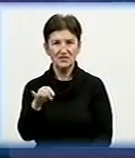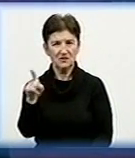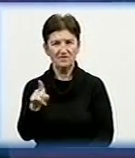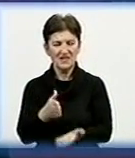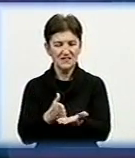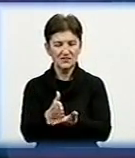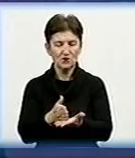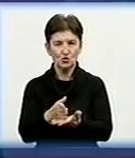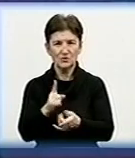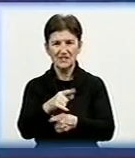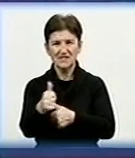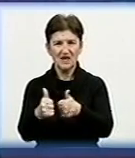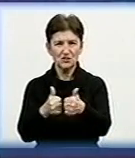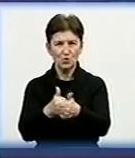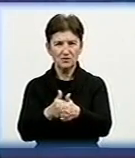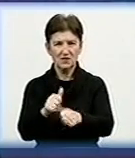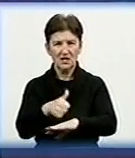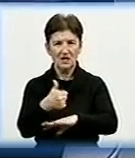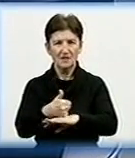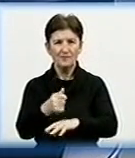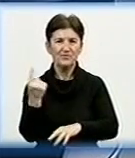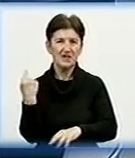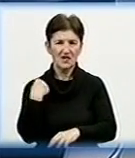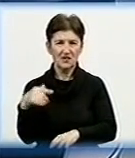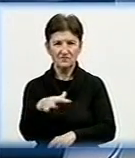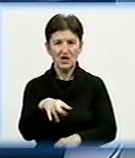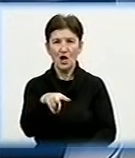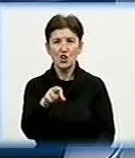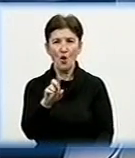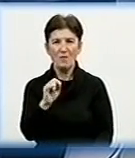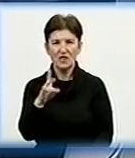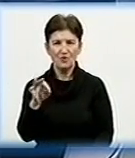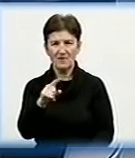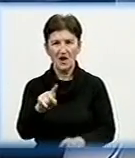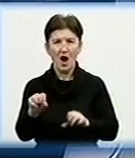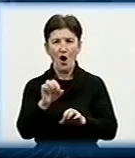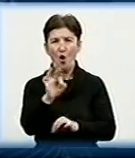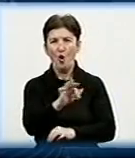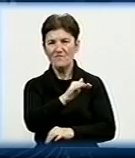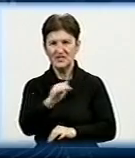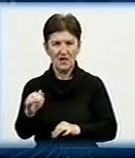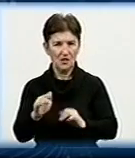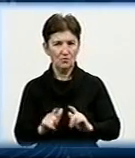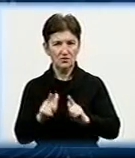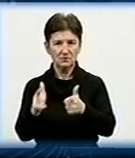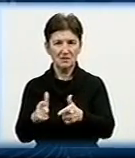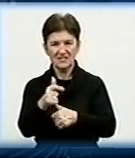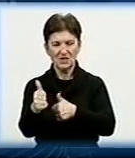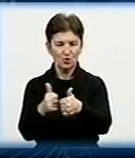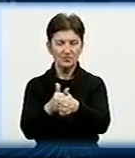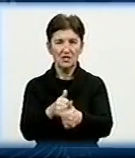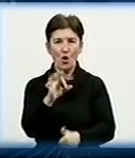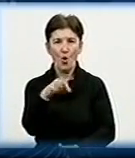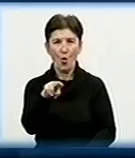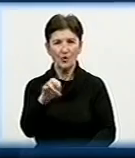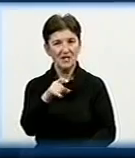стажується на посаду заступника-учильника Кірвоградщини. Світлана Лобанова офіційно стала керівником апарату і заступником голови ОДА. До цього